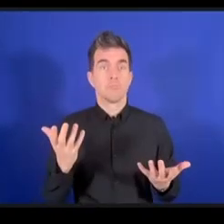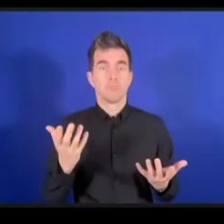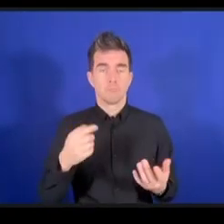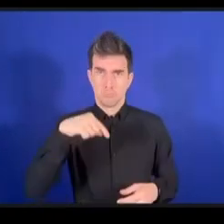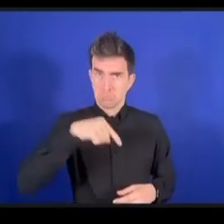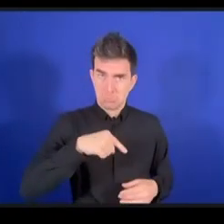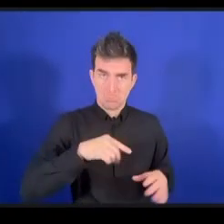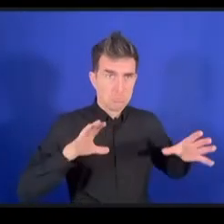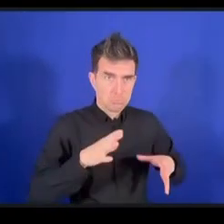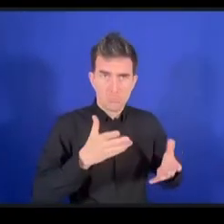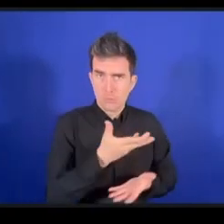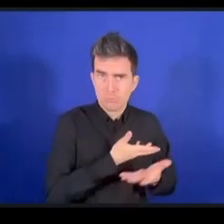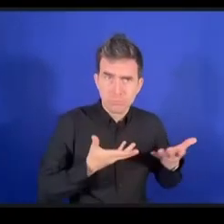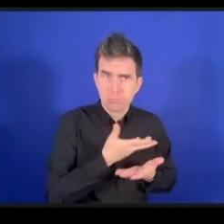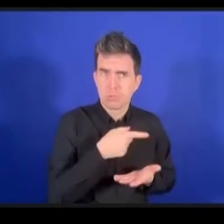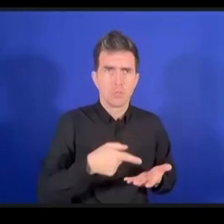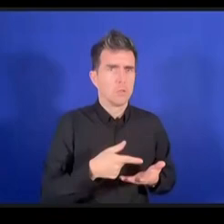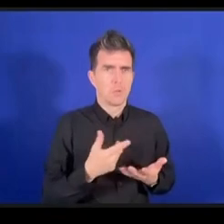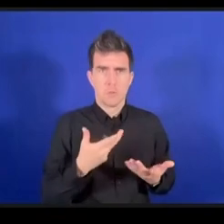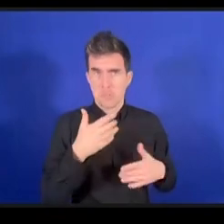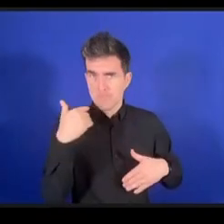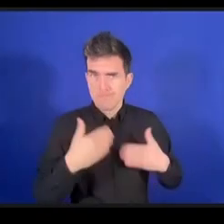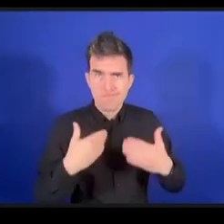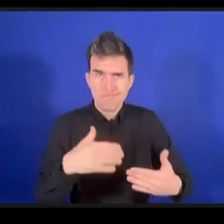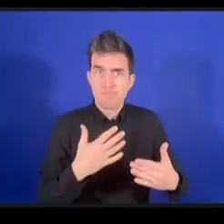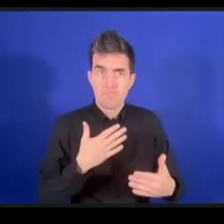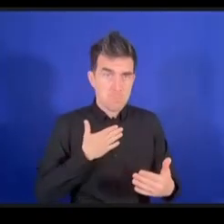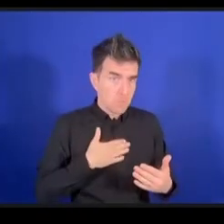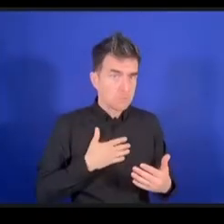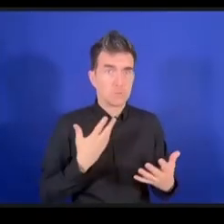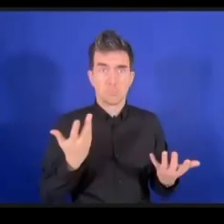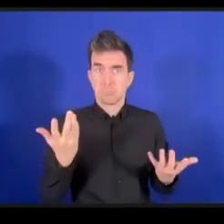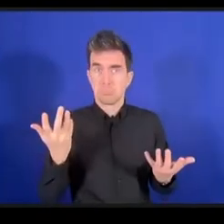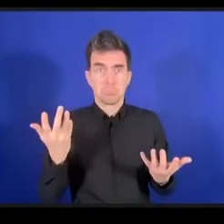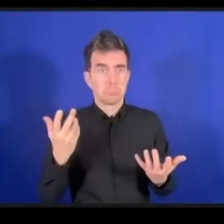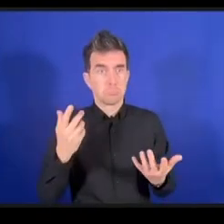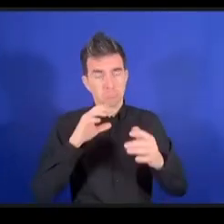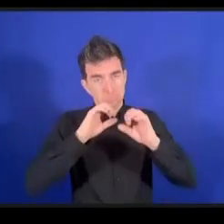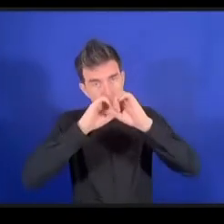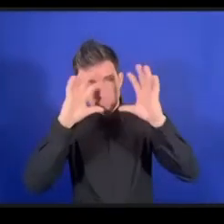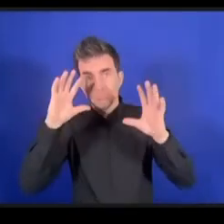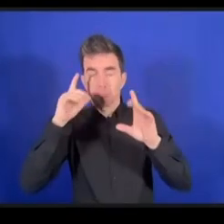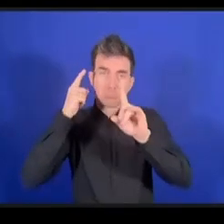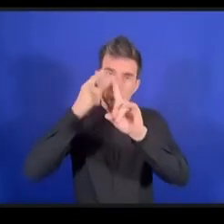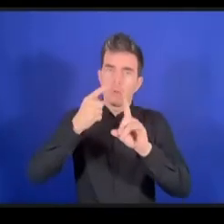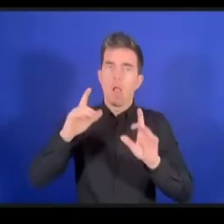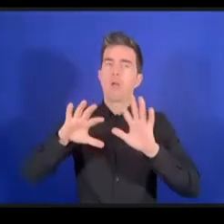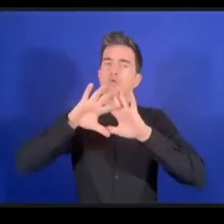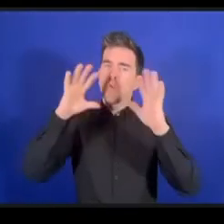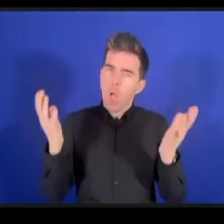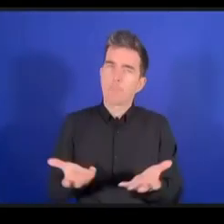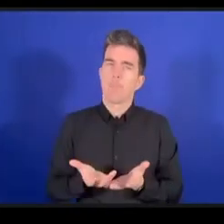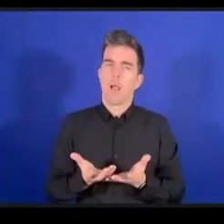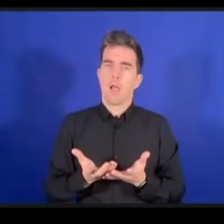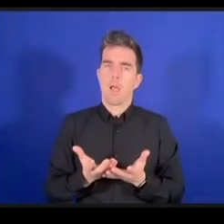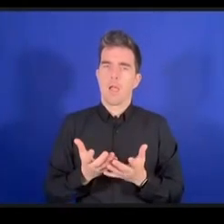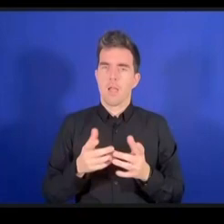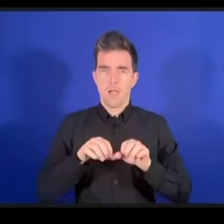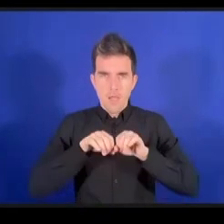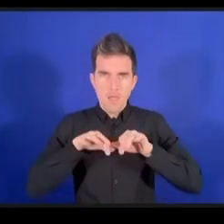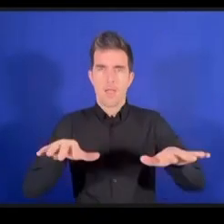الرقمي هل لنا أن نبدأ بالشبان قبل كل شيء